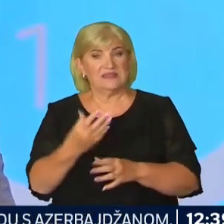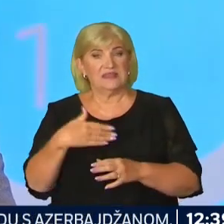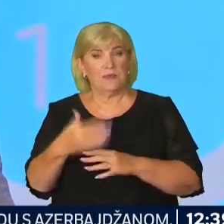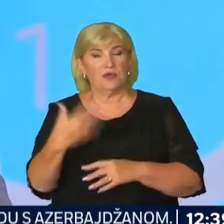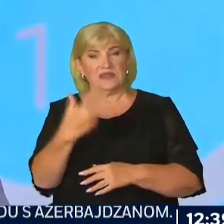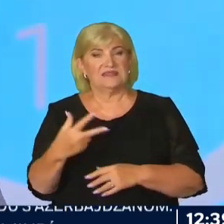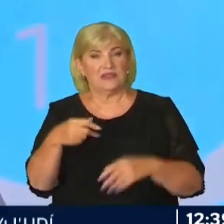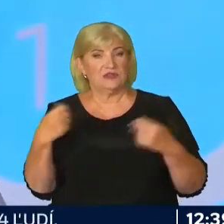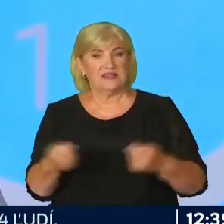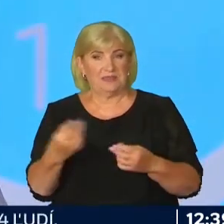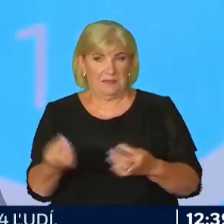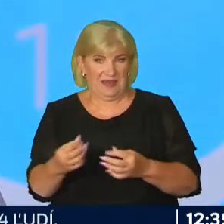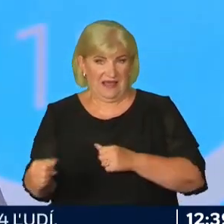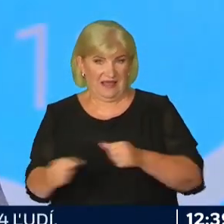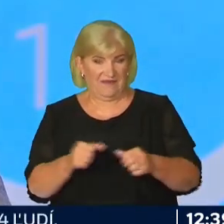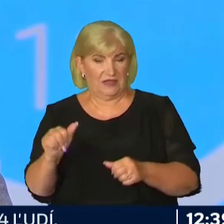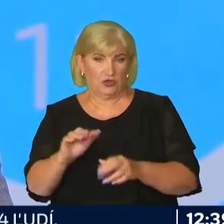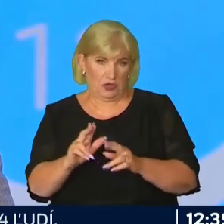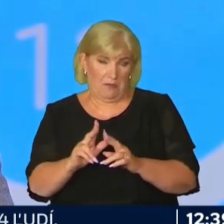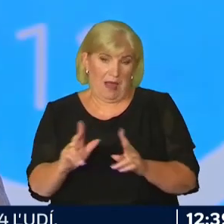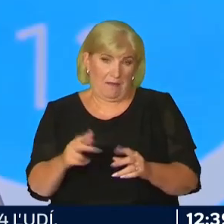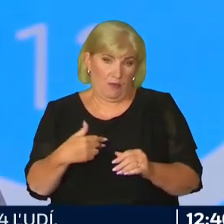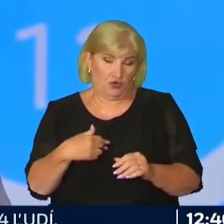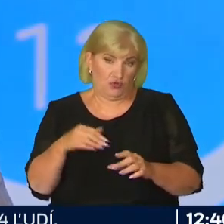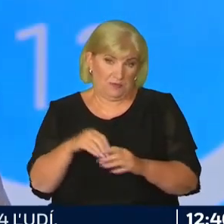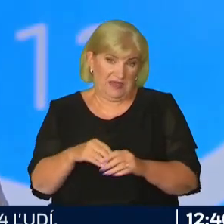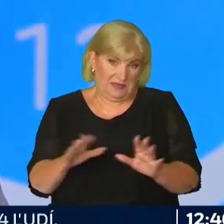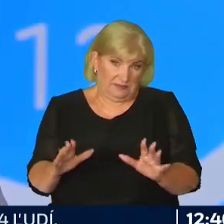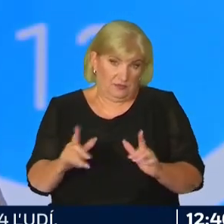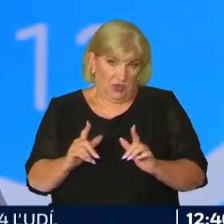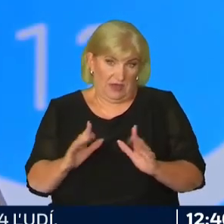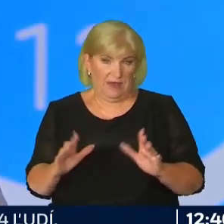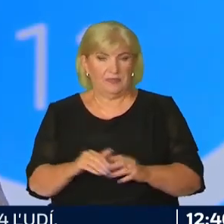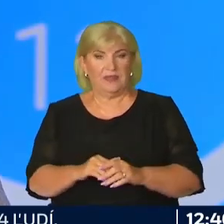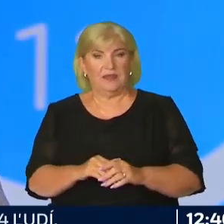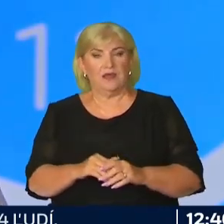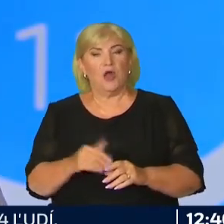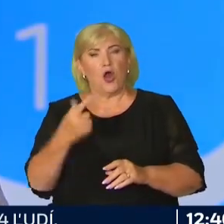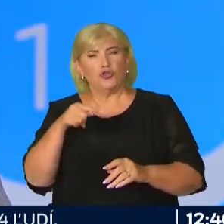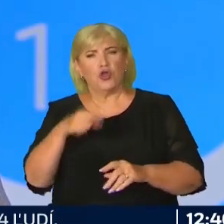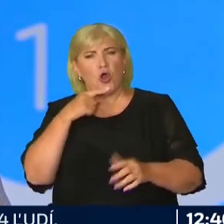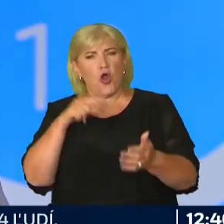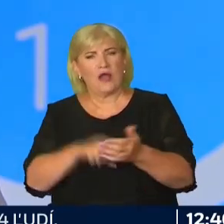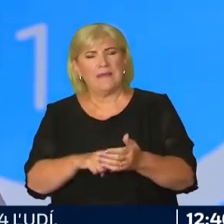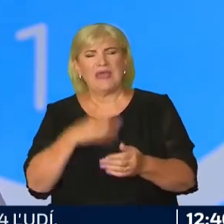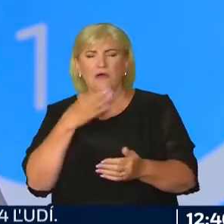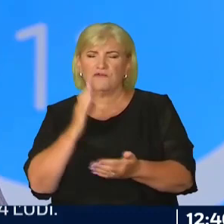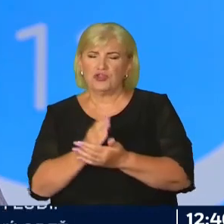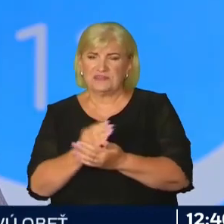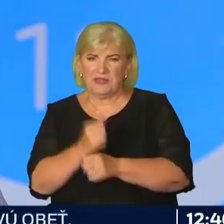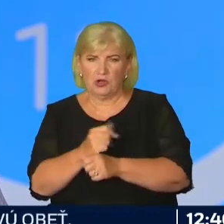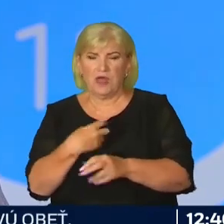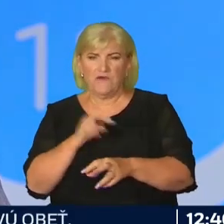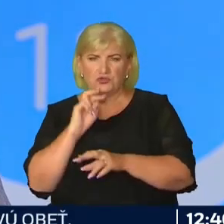septembrí nejaká vláda, ktoré by sme mali my možnosť byť, tak vám garantujem, že od toho okamžia, ako sme to vždy robili, my